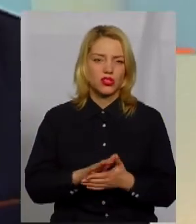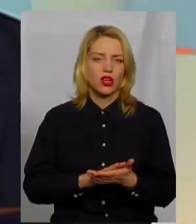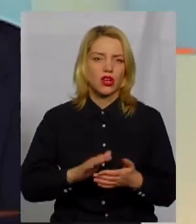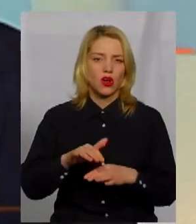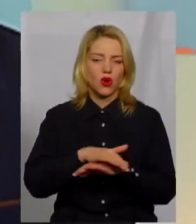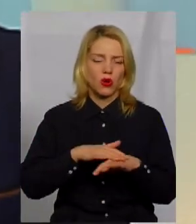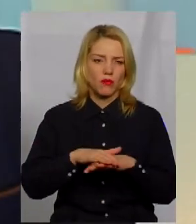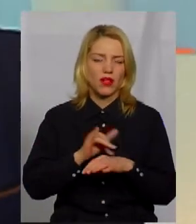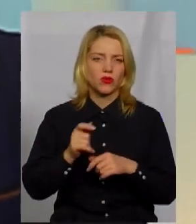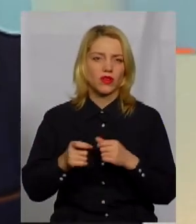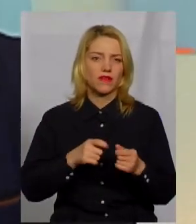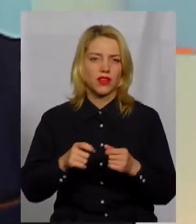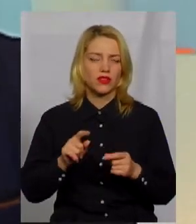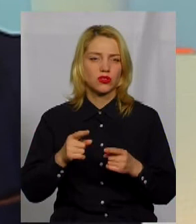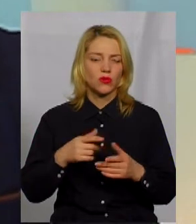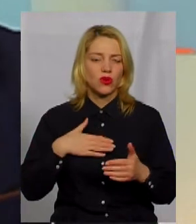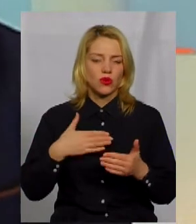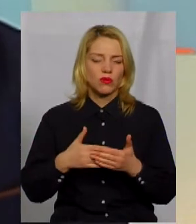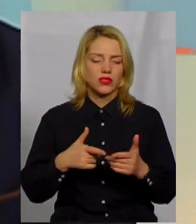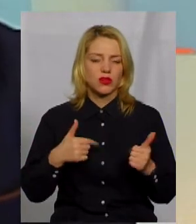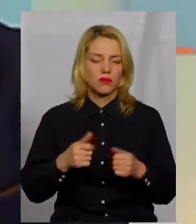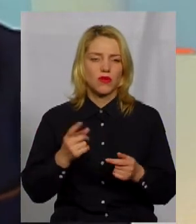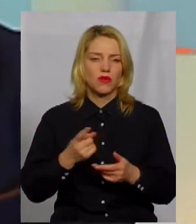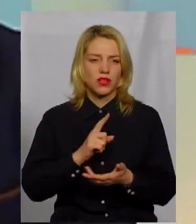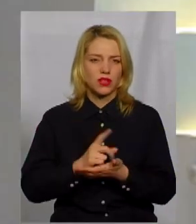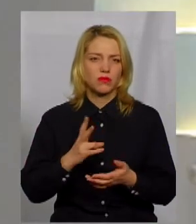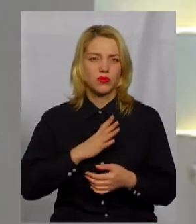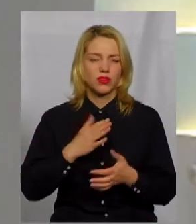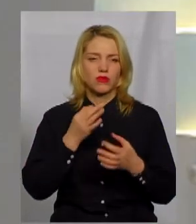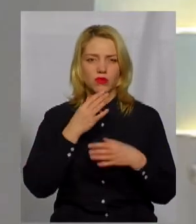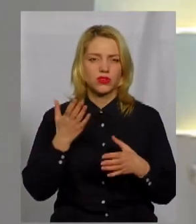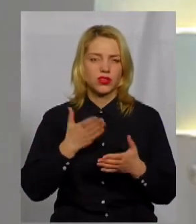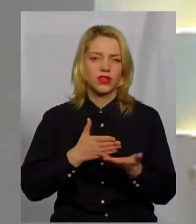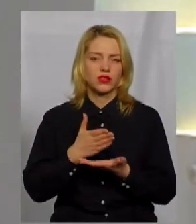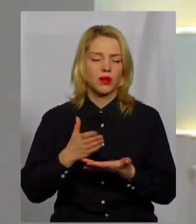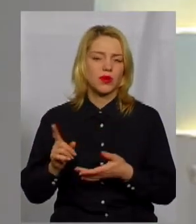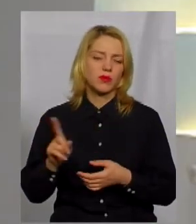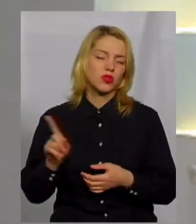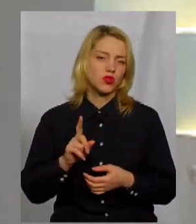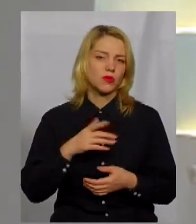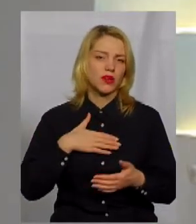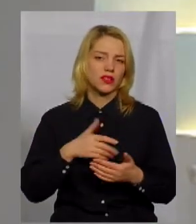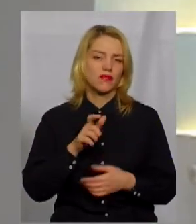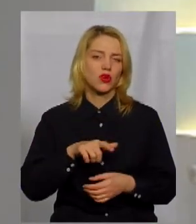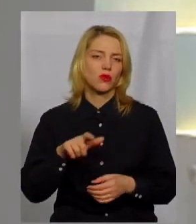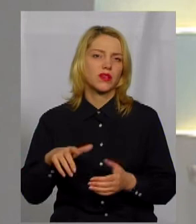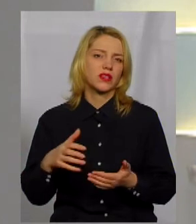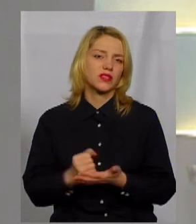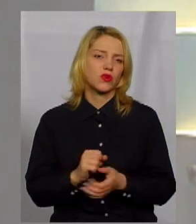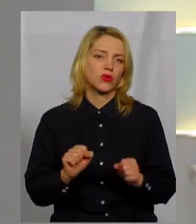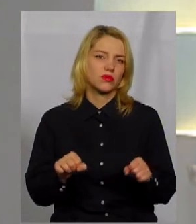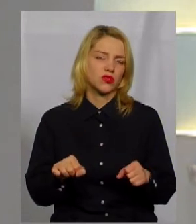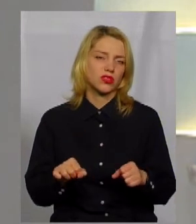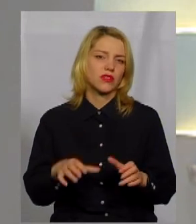владою. Тому, звичайно, громадські організації мають бути в будь-яких напрямків, щоб активні громадяни знаходили